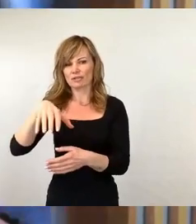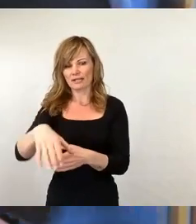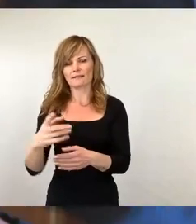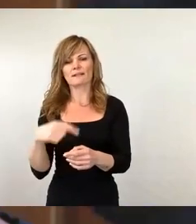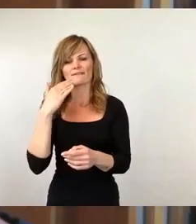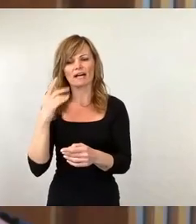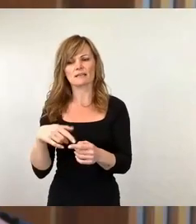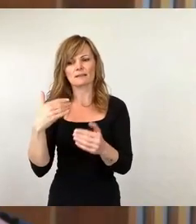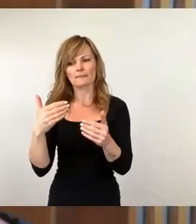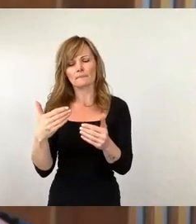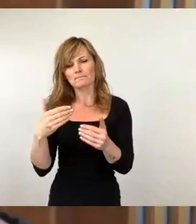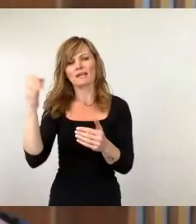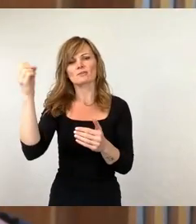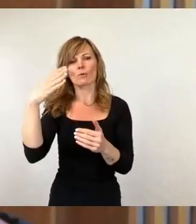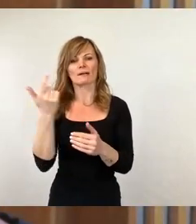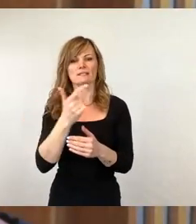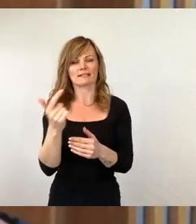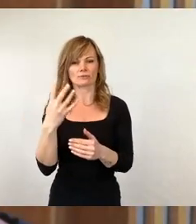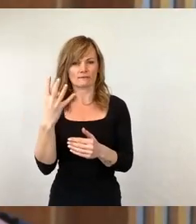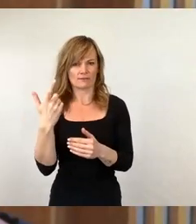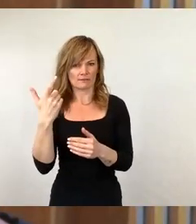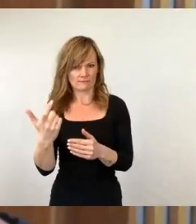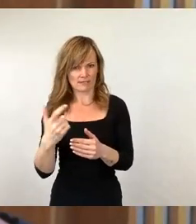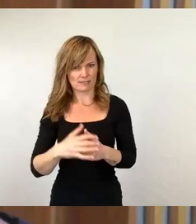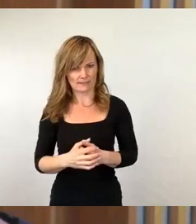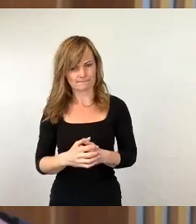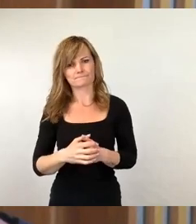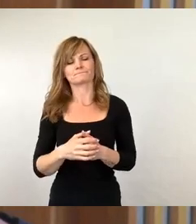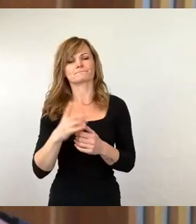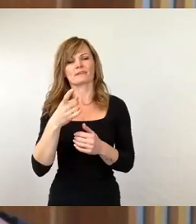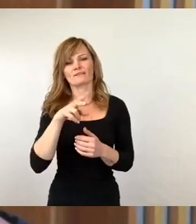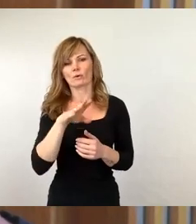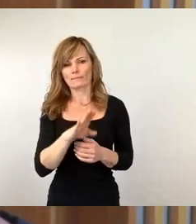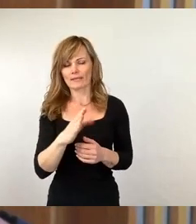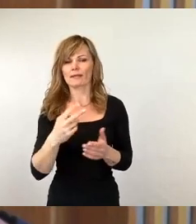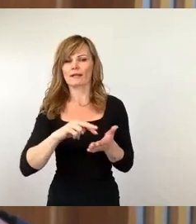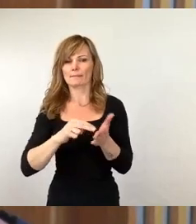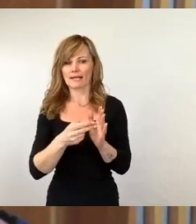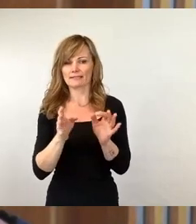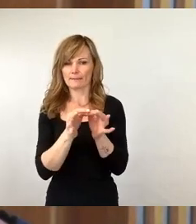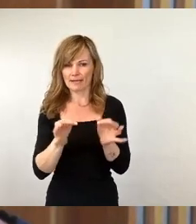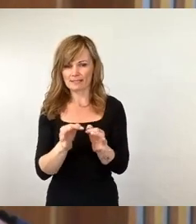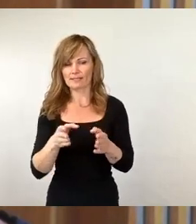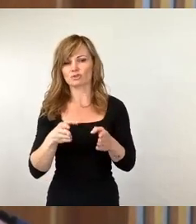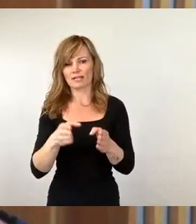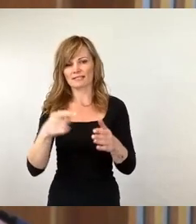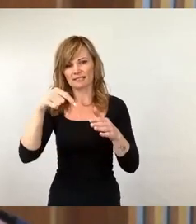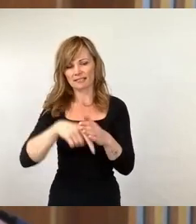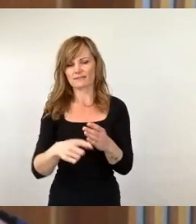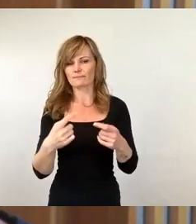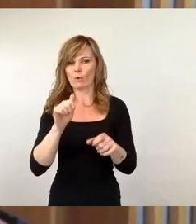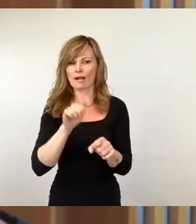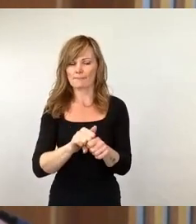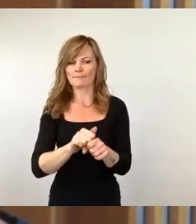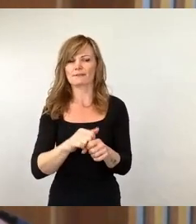in den Sperrschatten geplanter Baumaßnahmen der DVB und des Straßen- und Tiefbauamtes mit dem Ziel der Kostenminimierung, wie